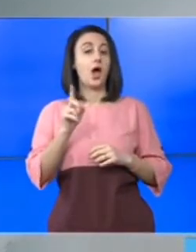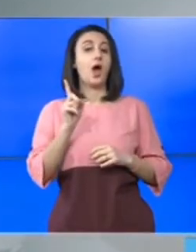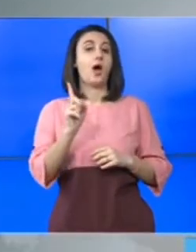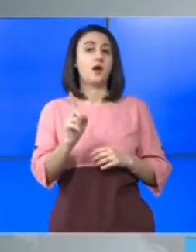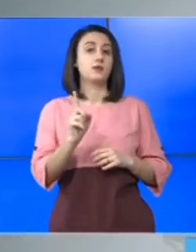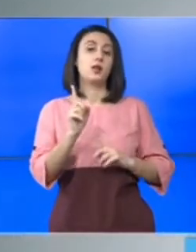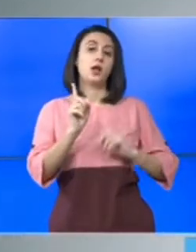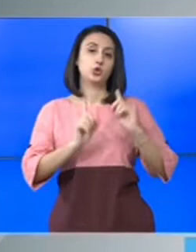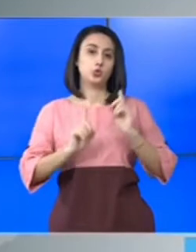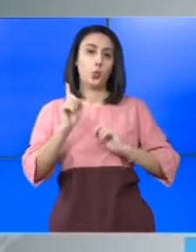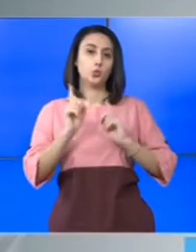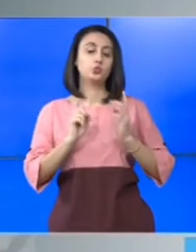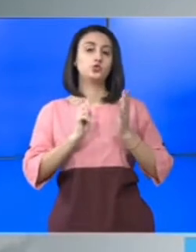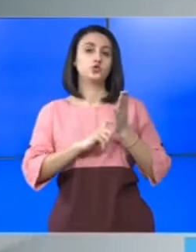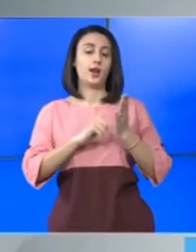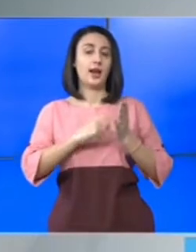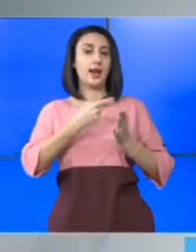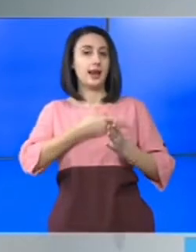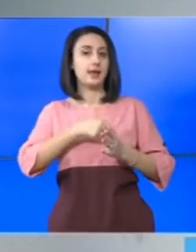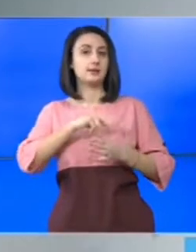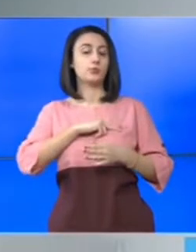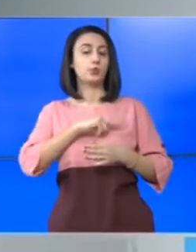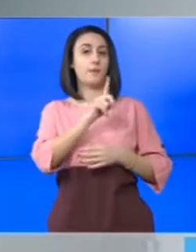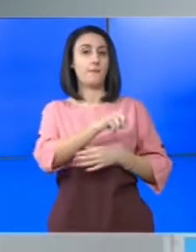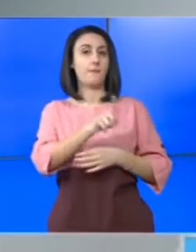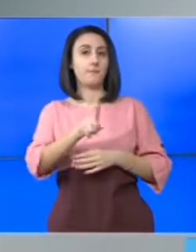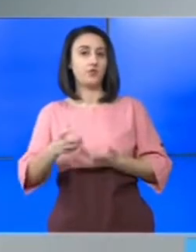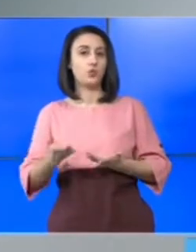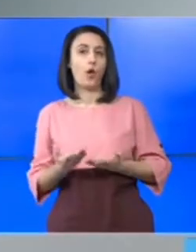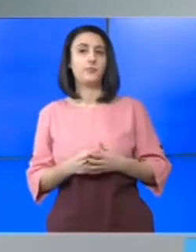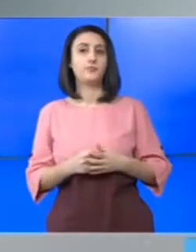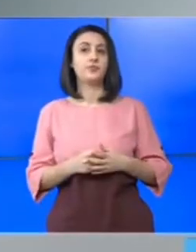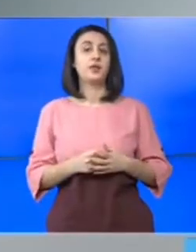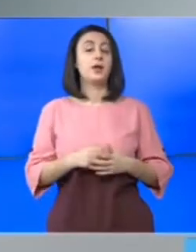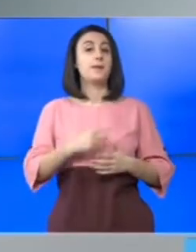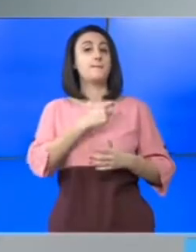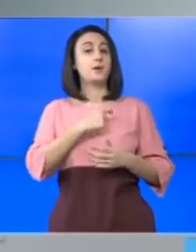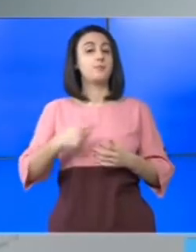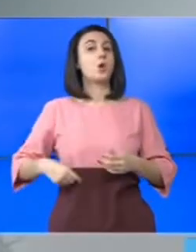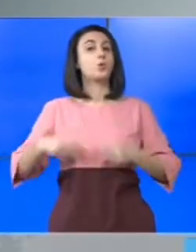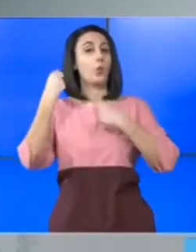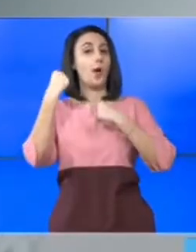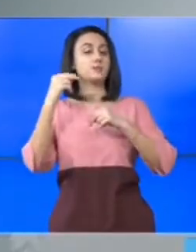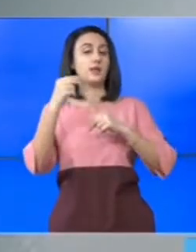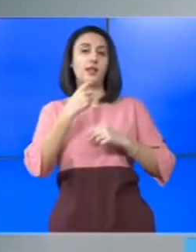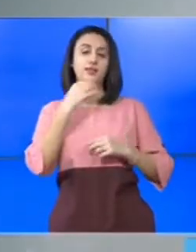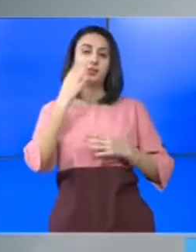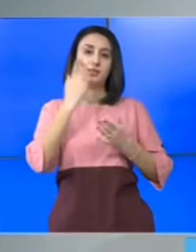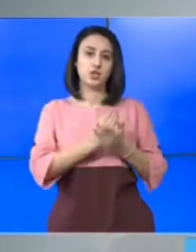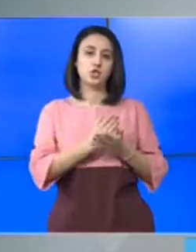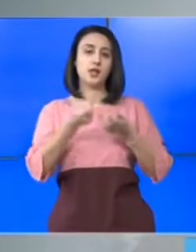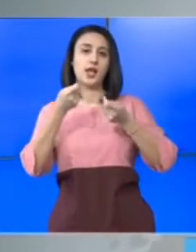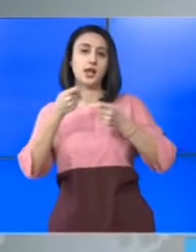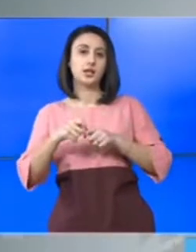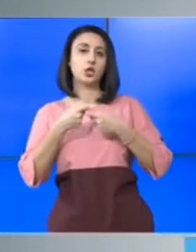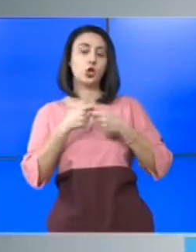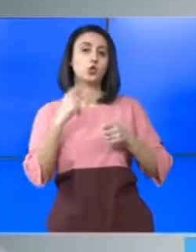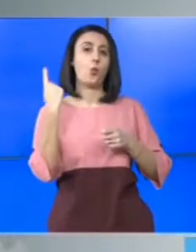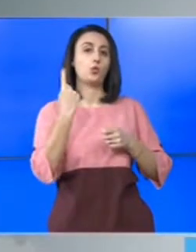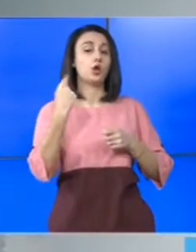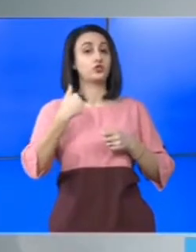totuși cere o responsabilitate individuală. Edilul a explicat decizia de a carantina întreg orașul. Eu